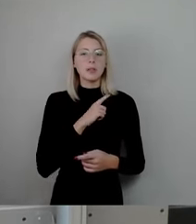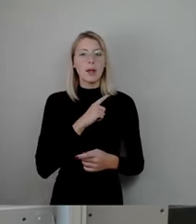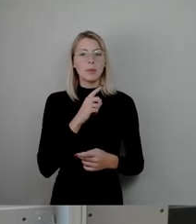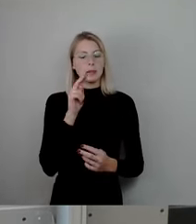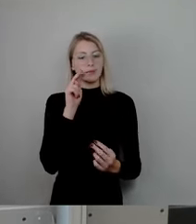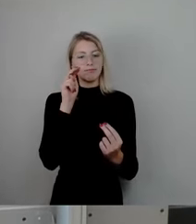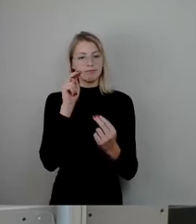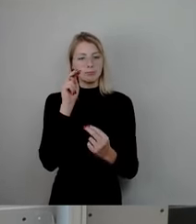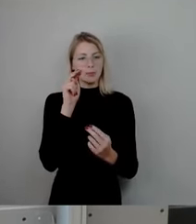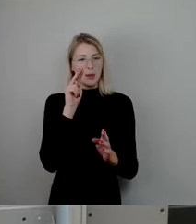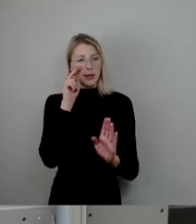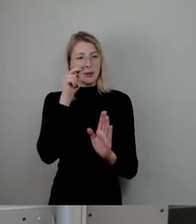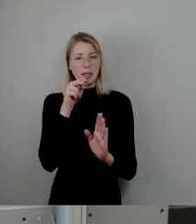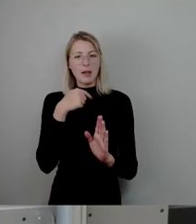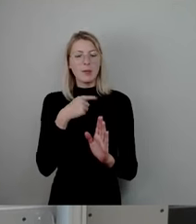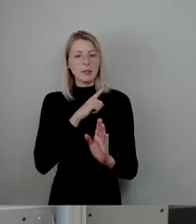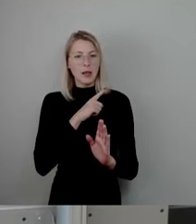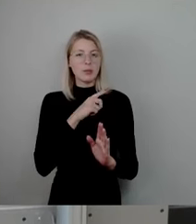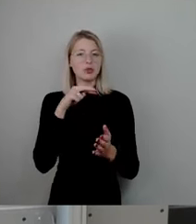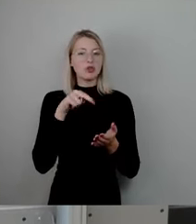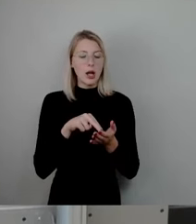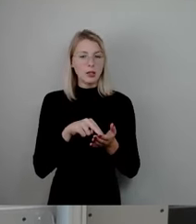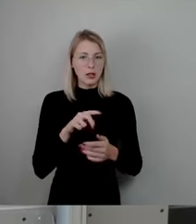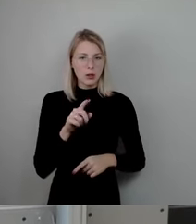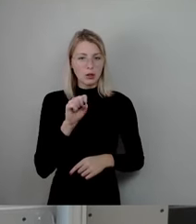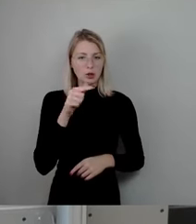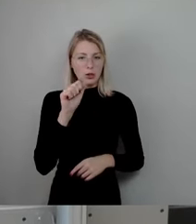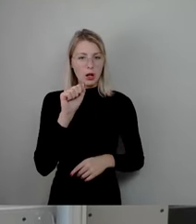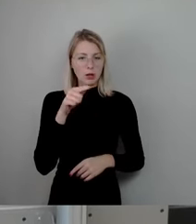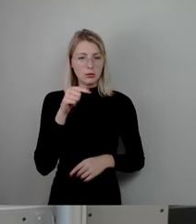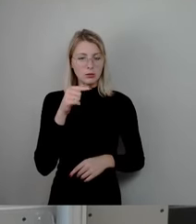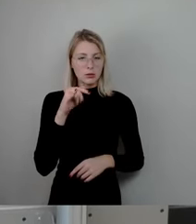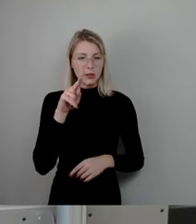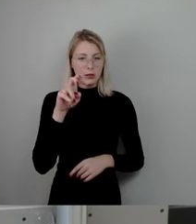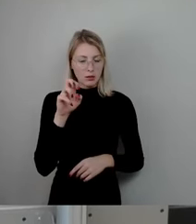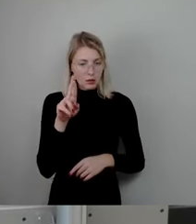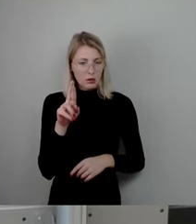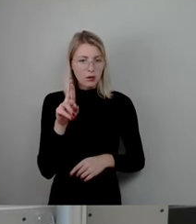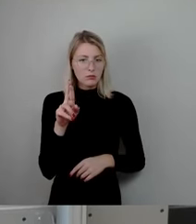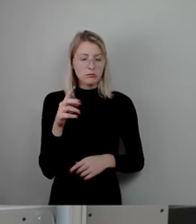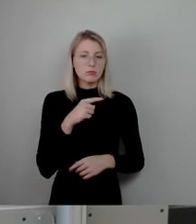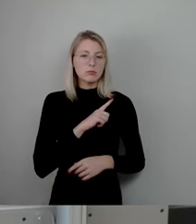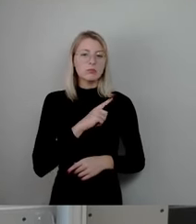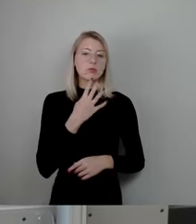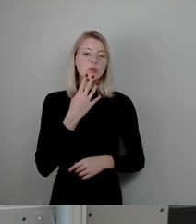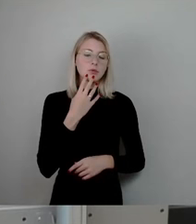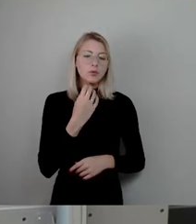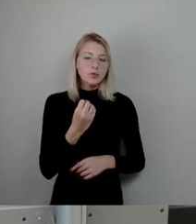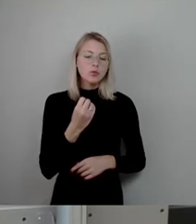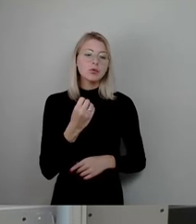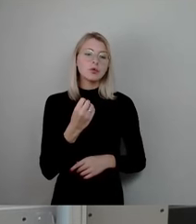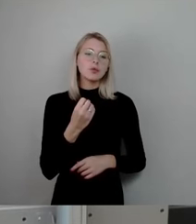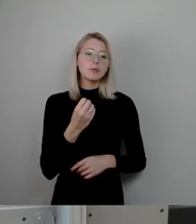Und ich wollte vor allen Dingen in den